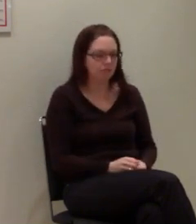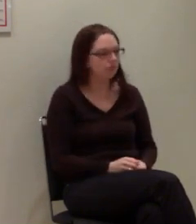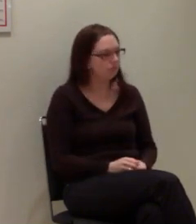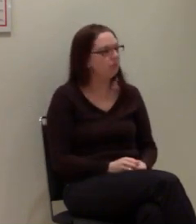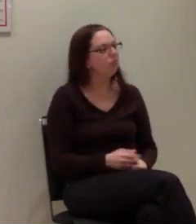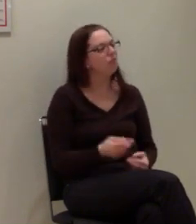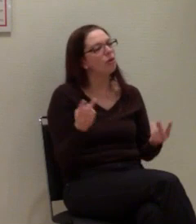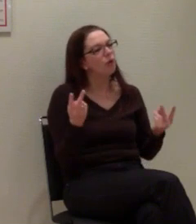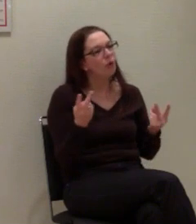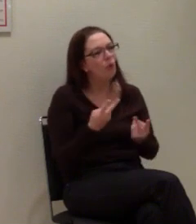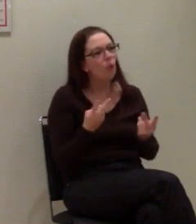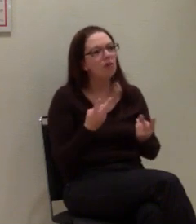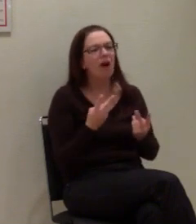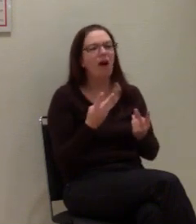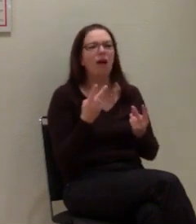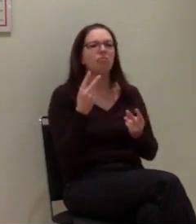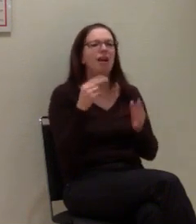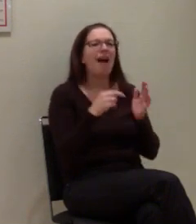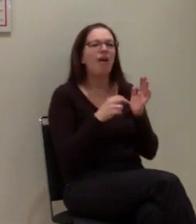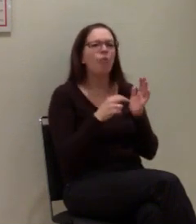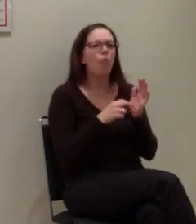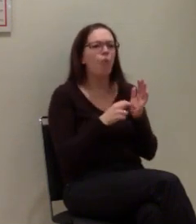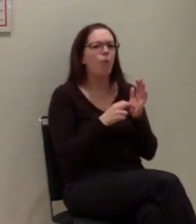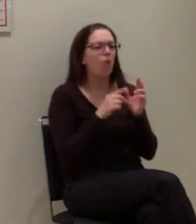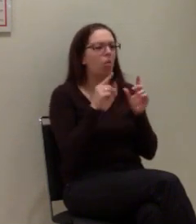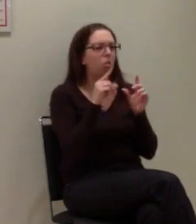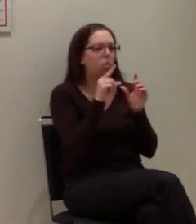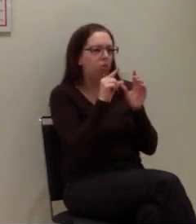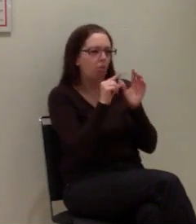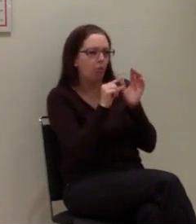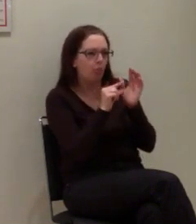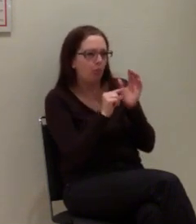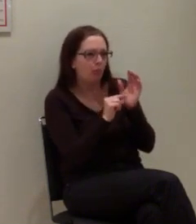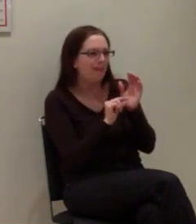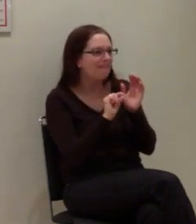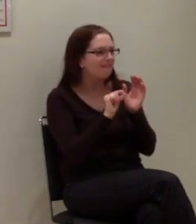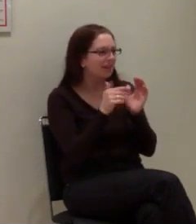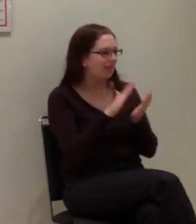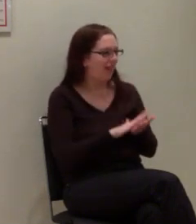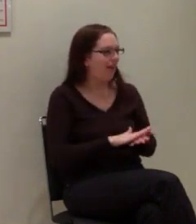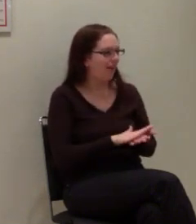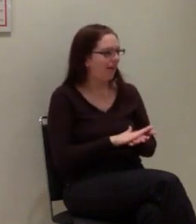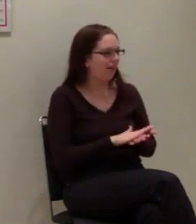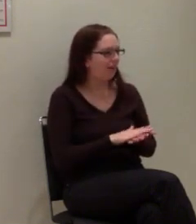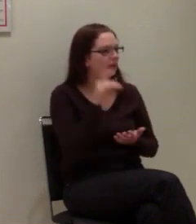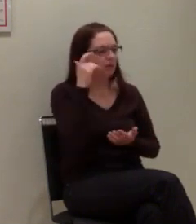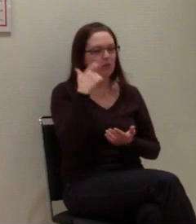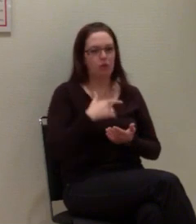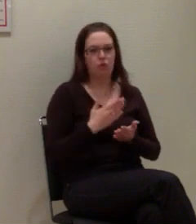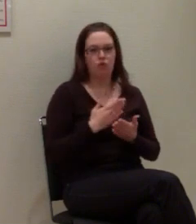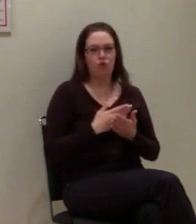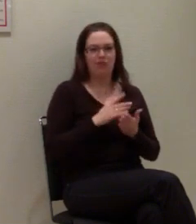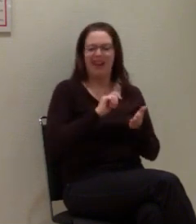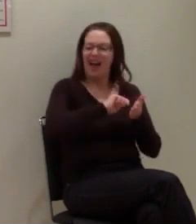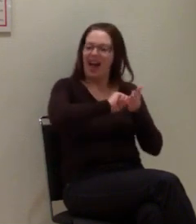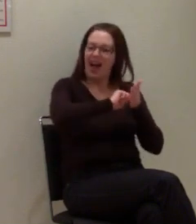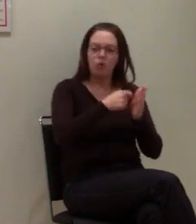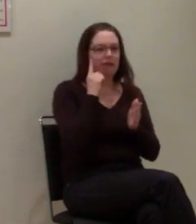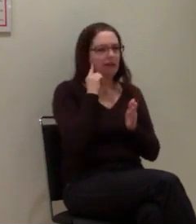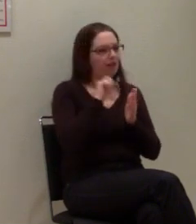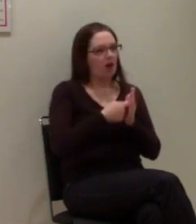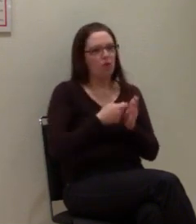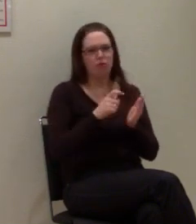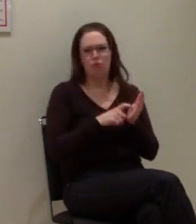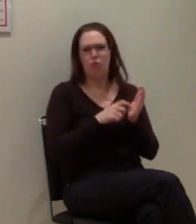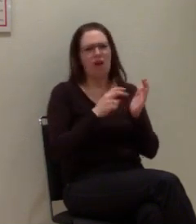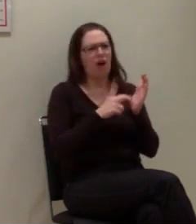Genauso wie bei einem schwachen Akku, auch da haben wir eine Geschichte gehört von jemandem, der sein Handy ausgeschalten hatte, weil der